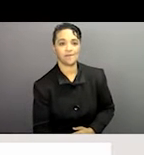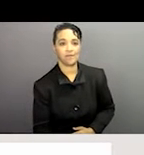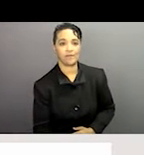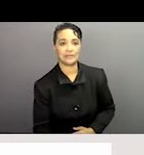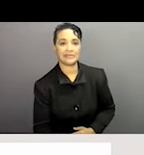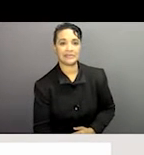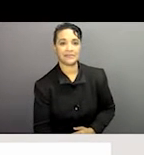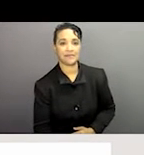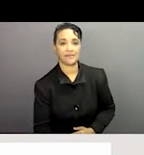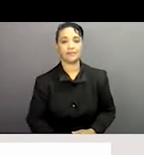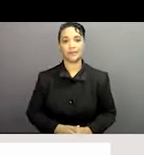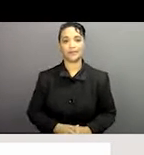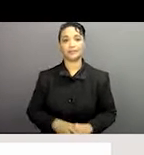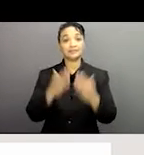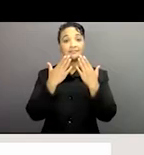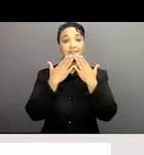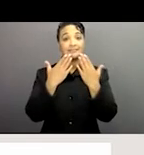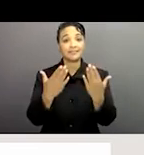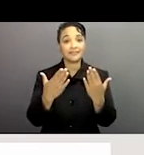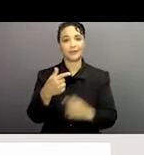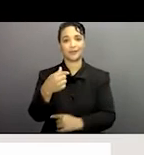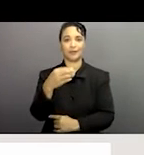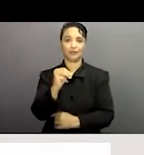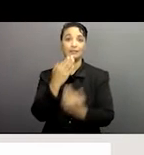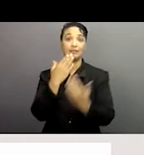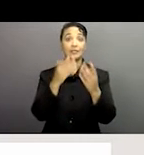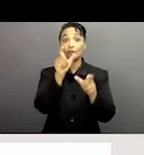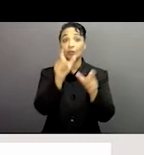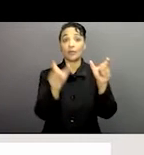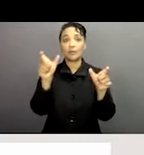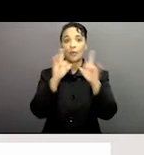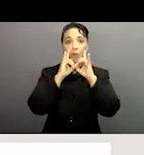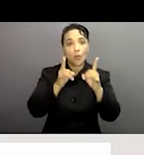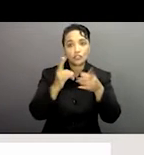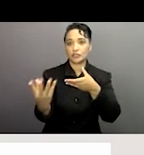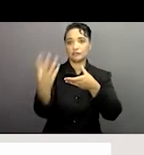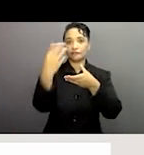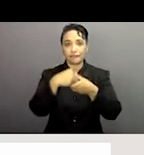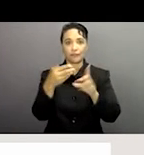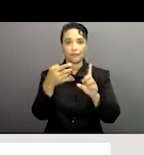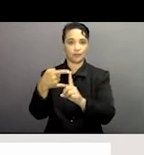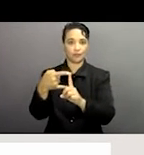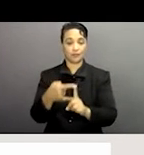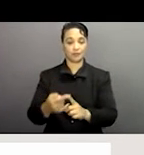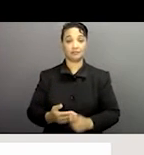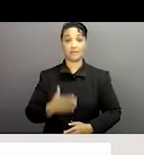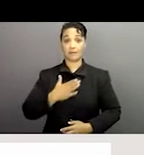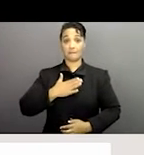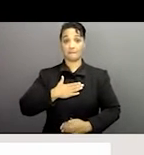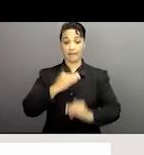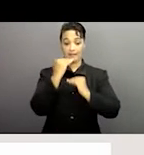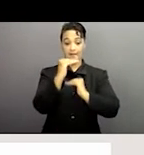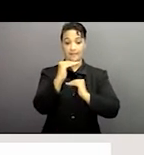Merci beaucoup, chers collègues. Et merci aussi pour se joindre à nous aujourd'hui. Et là, je voudrais vous dire que la section